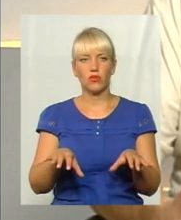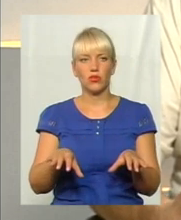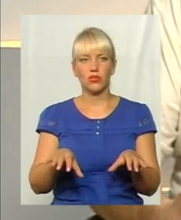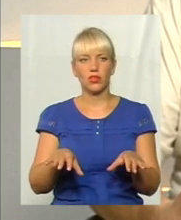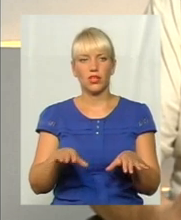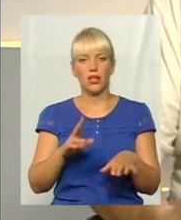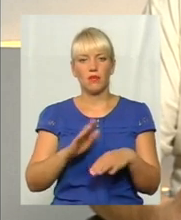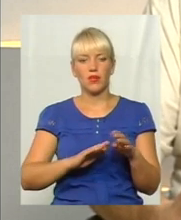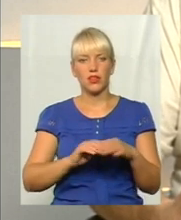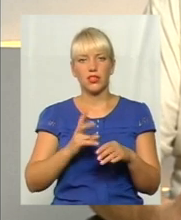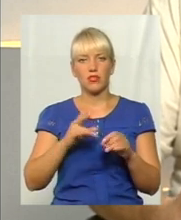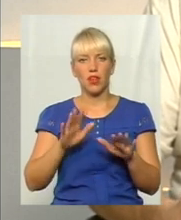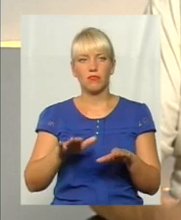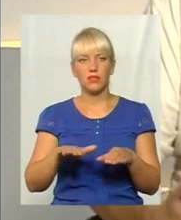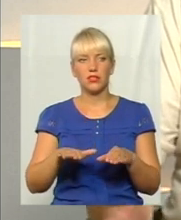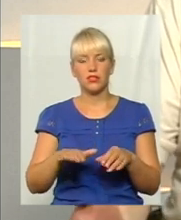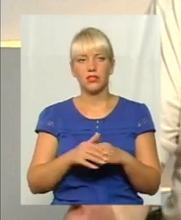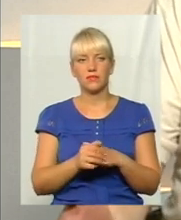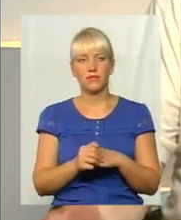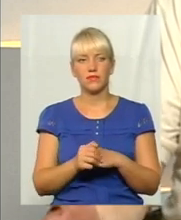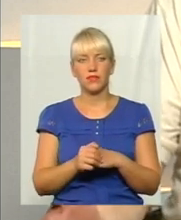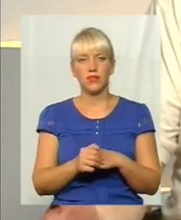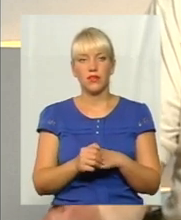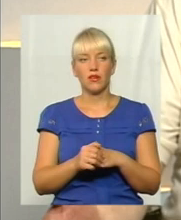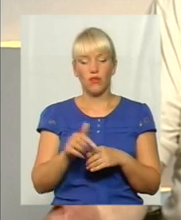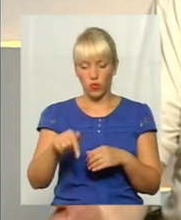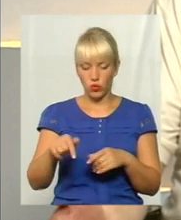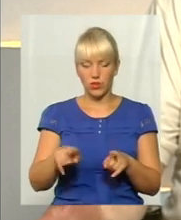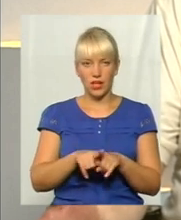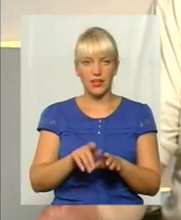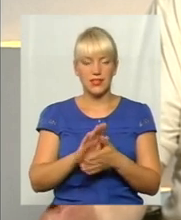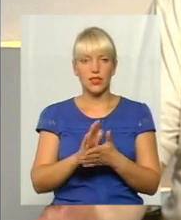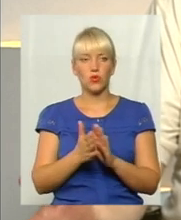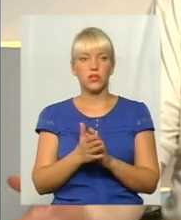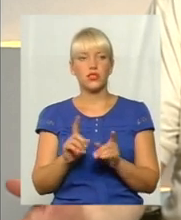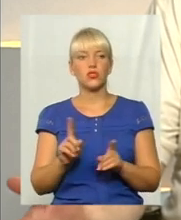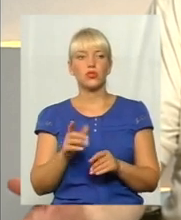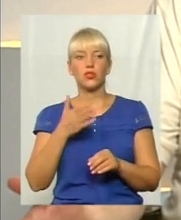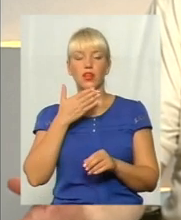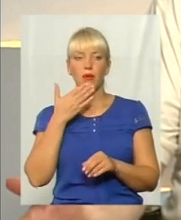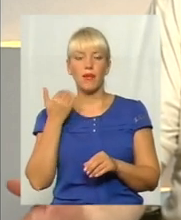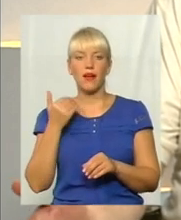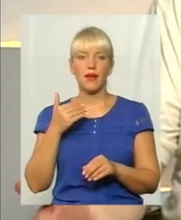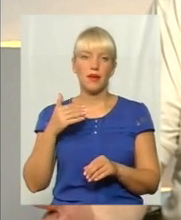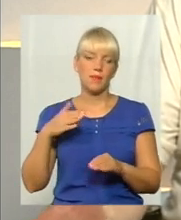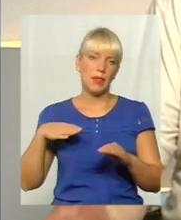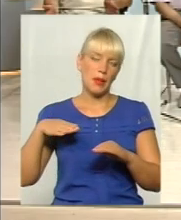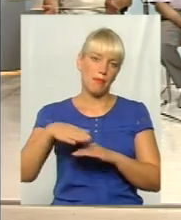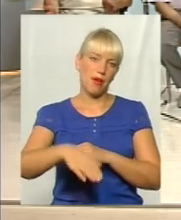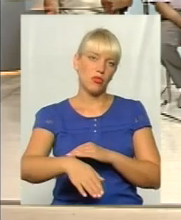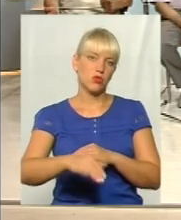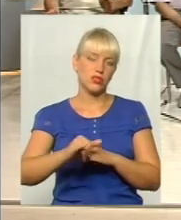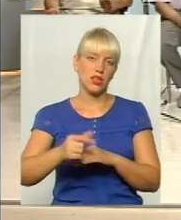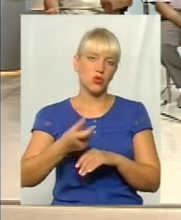там, на місці. І сказали, було б тут така ситуація, що немає пандусу. І